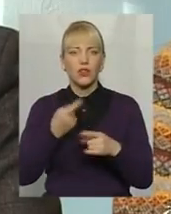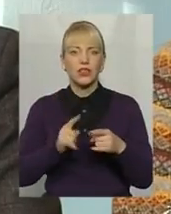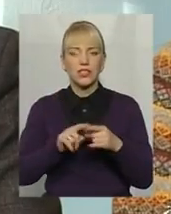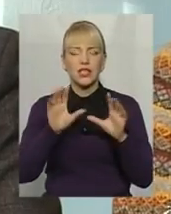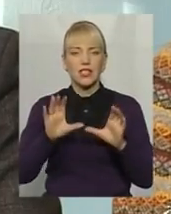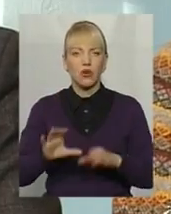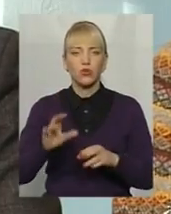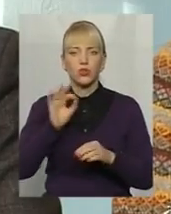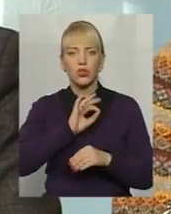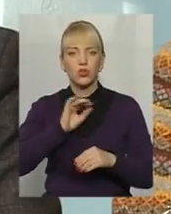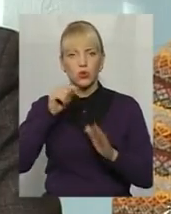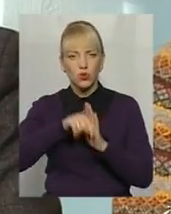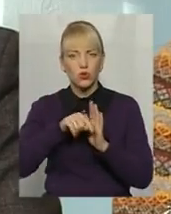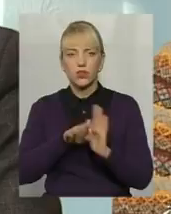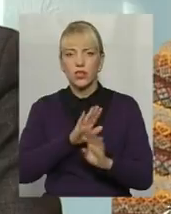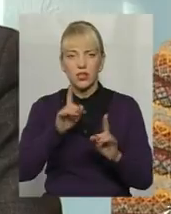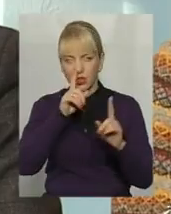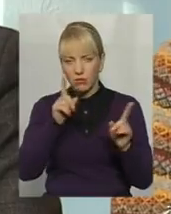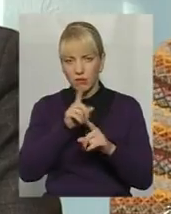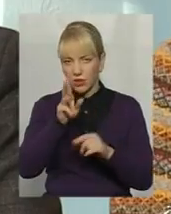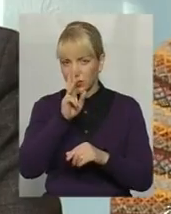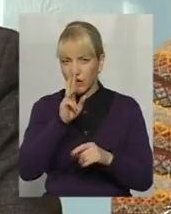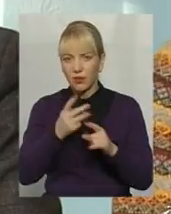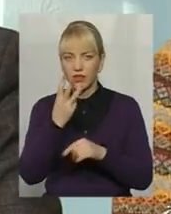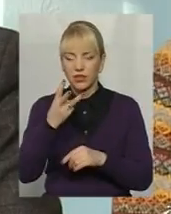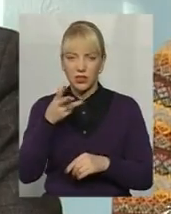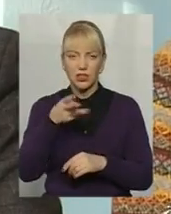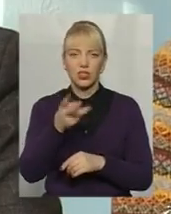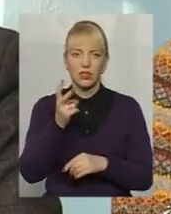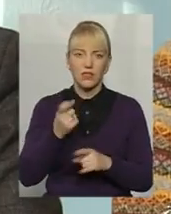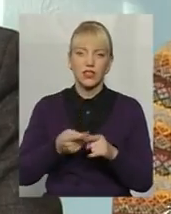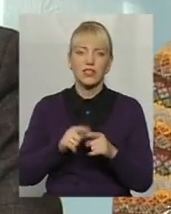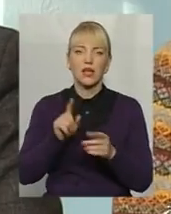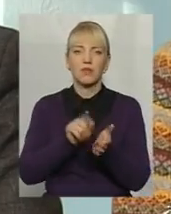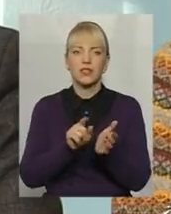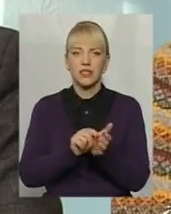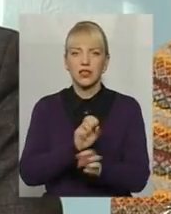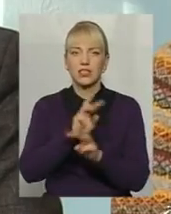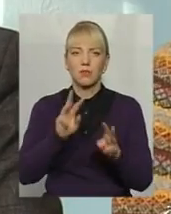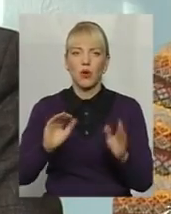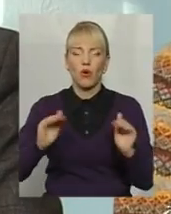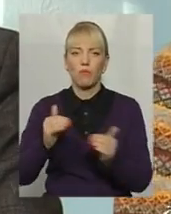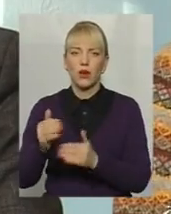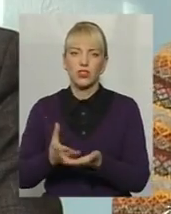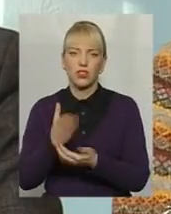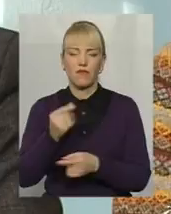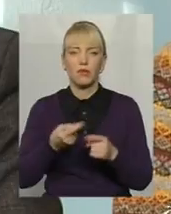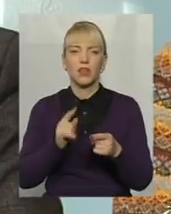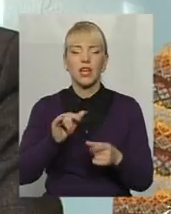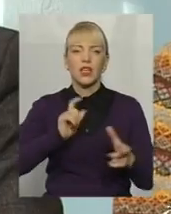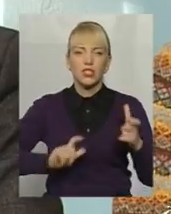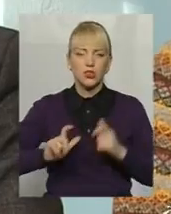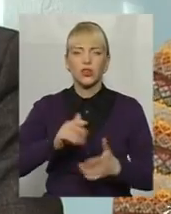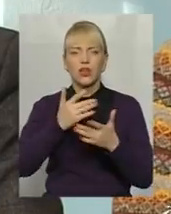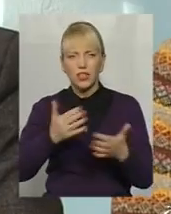стосується не тільки мінімальної зарплати 3200, це і щодо пенсійного забезпечення, обмеження виплат, це і щодо студентів, і так